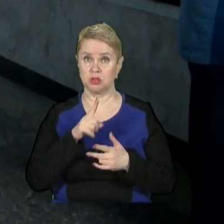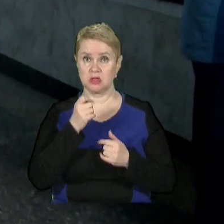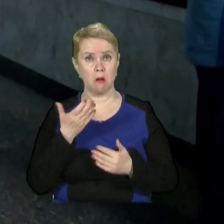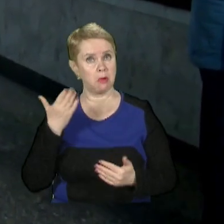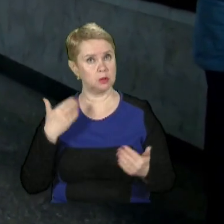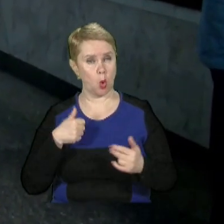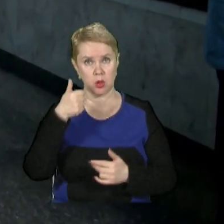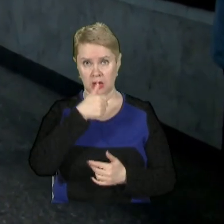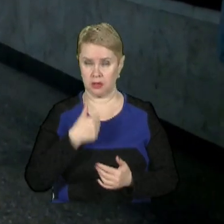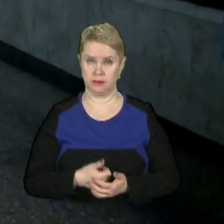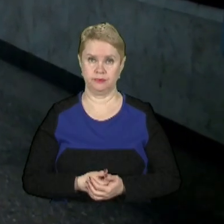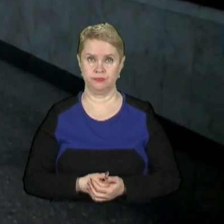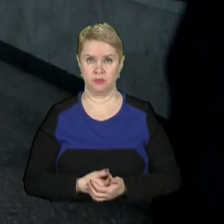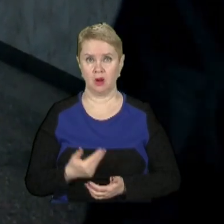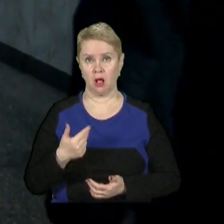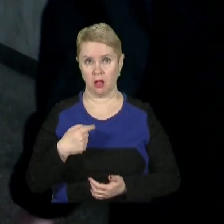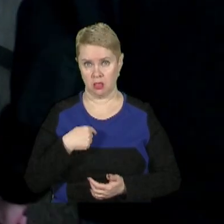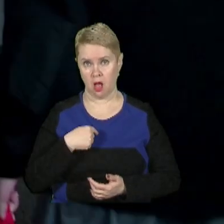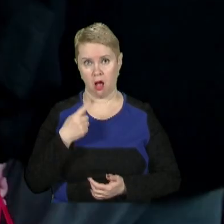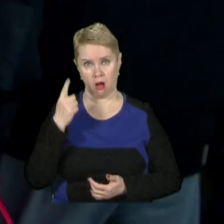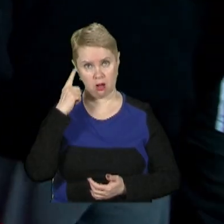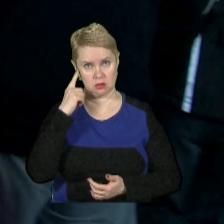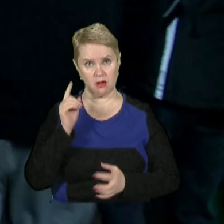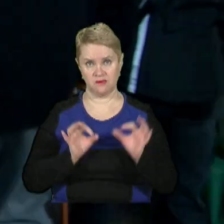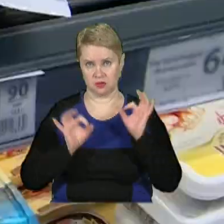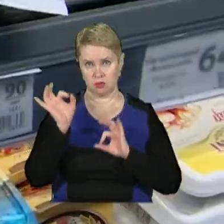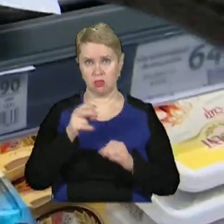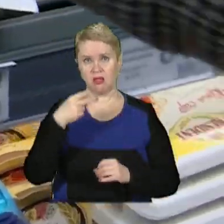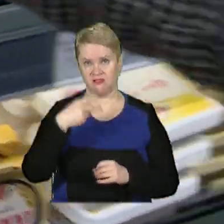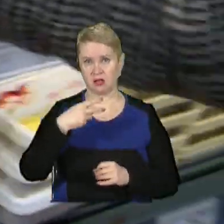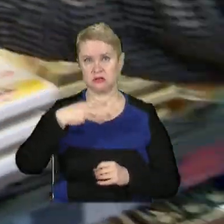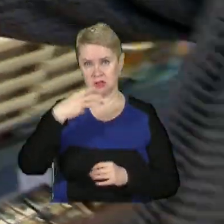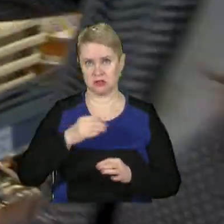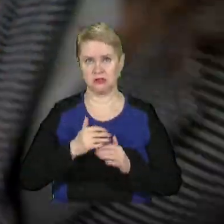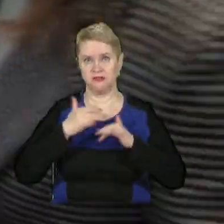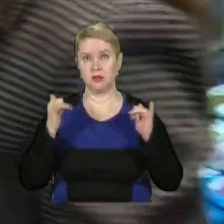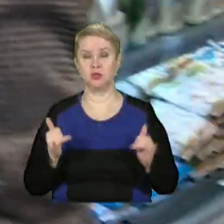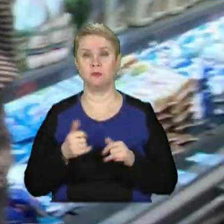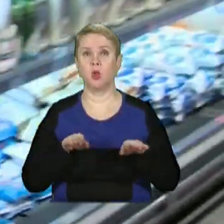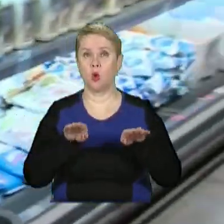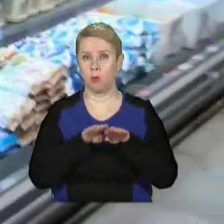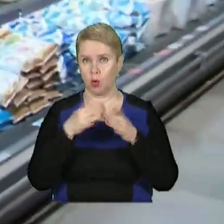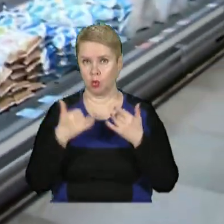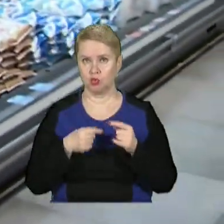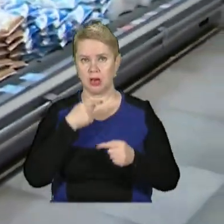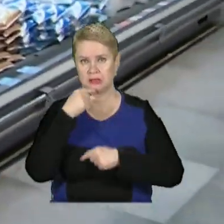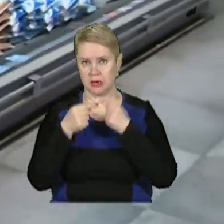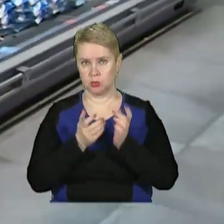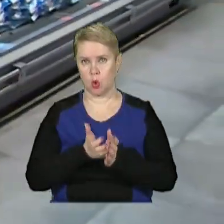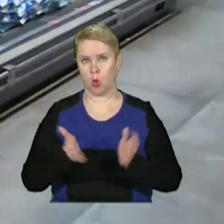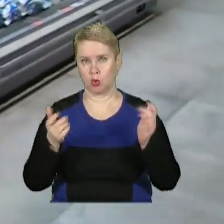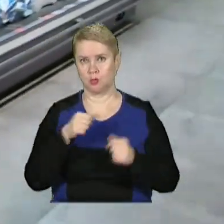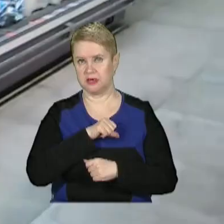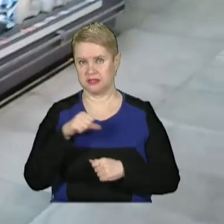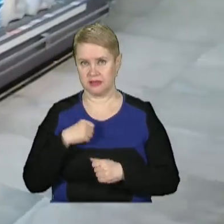минулий рік, я гадаю, відсотків на 20-30. Для порівняння вже традиційний кошик